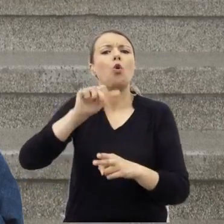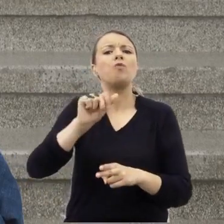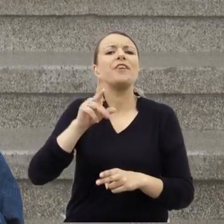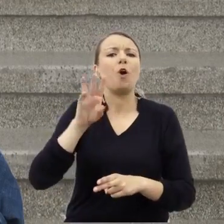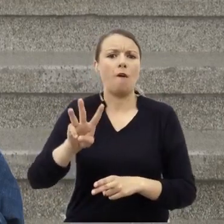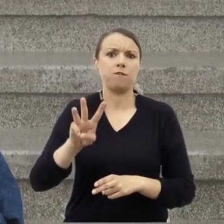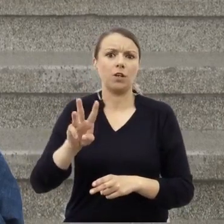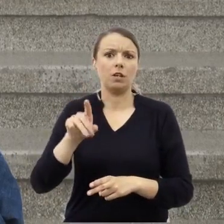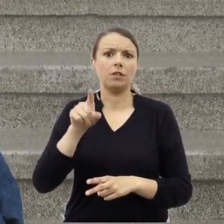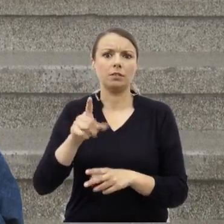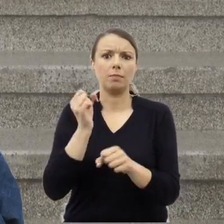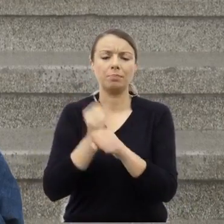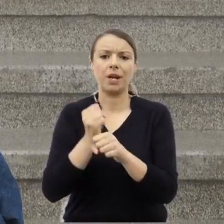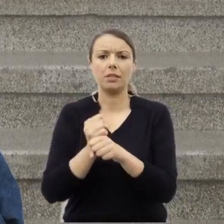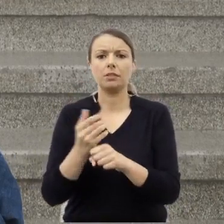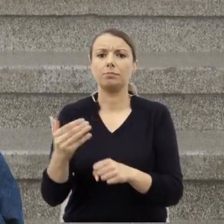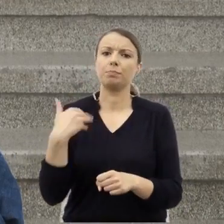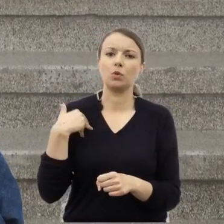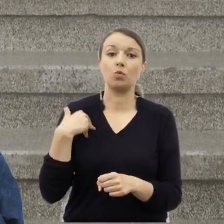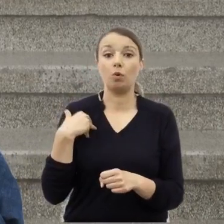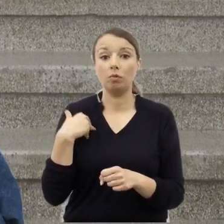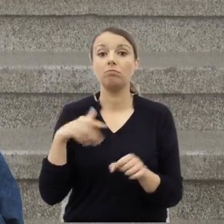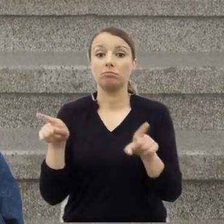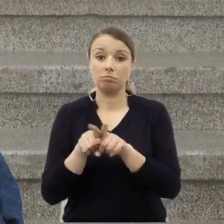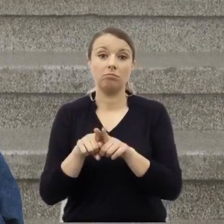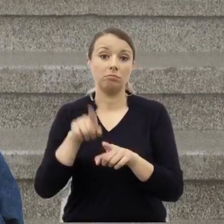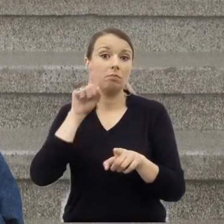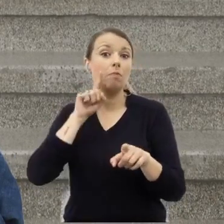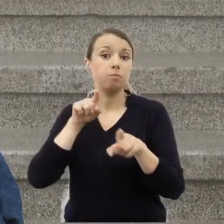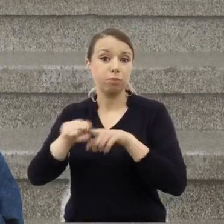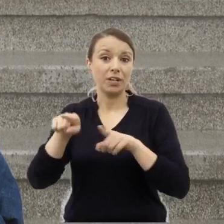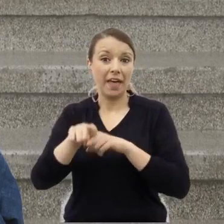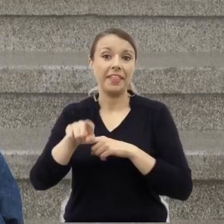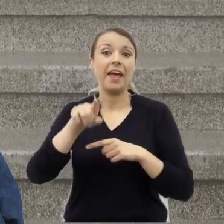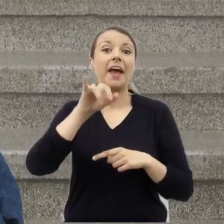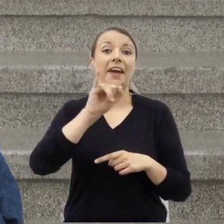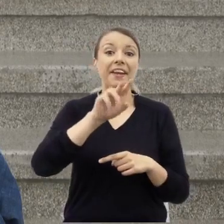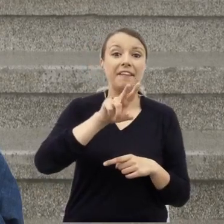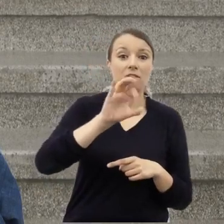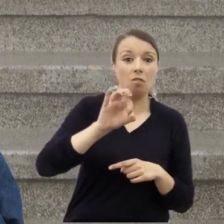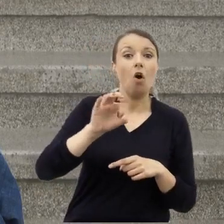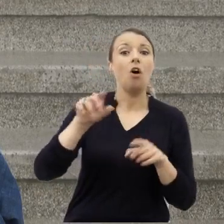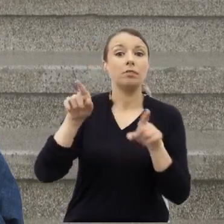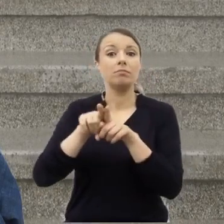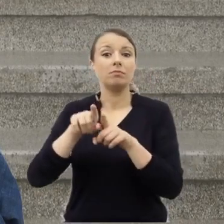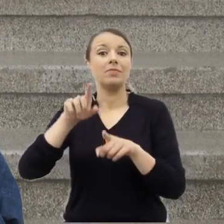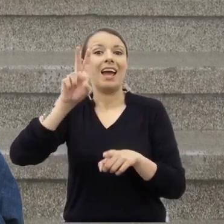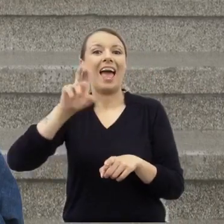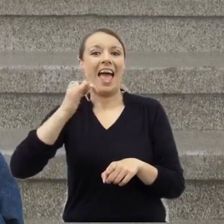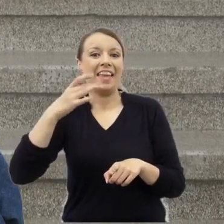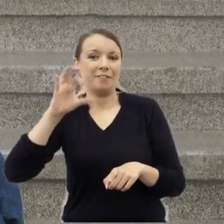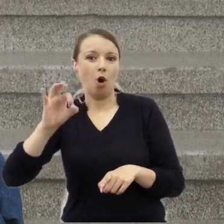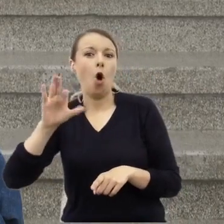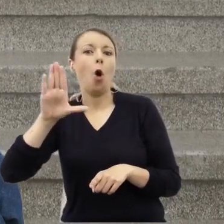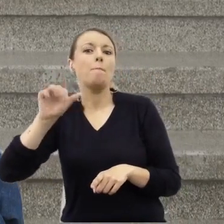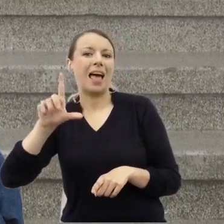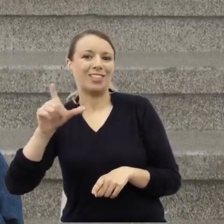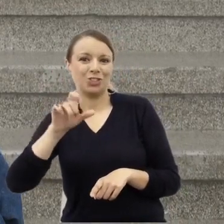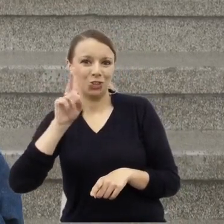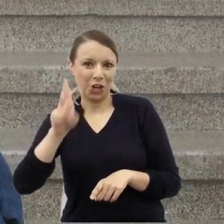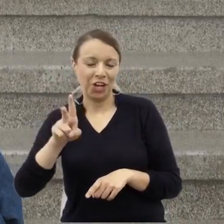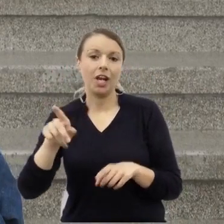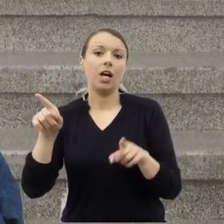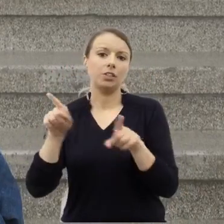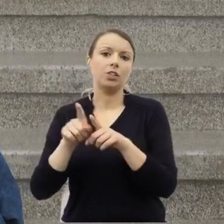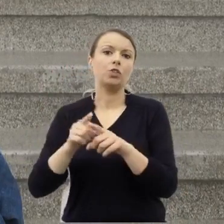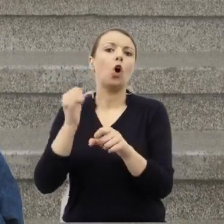m.in. brat i wuj Henia Błaszczyka i robotnicy Ludwikowa